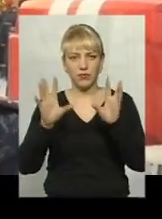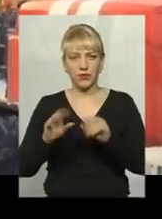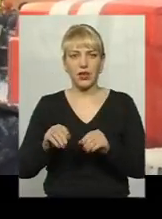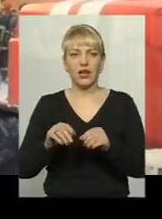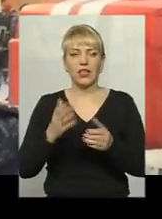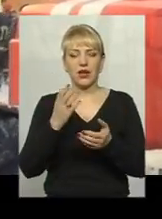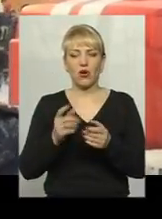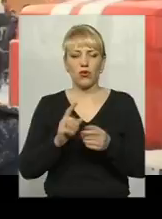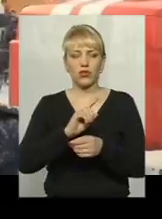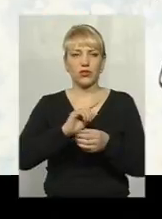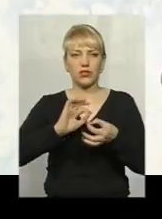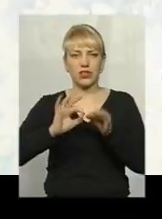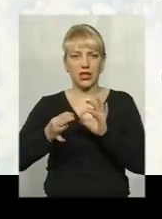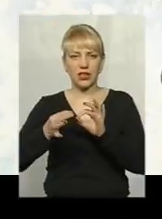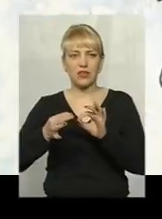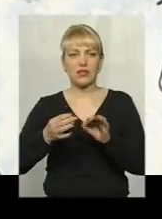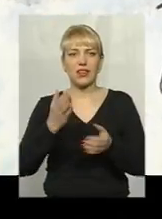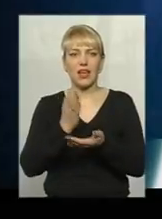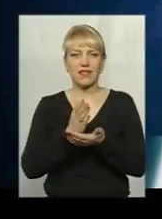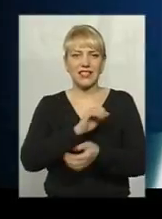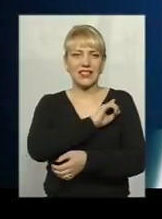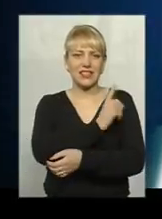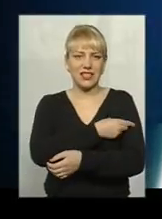сильних горючих матеріалів.